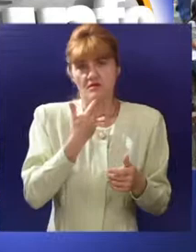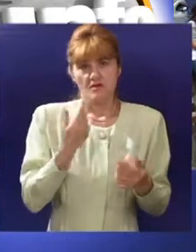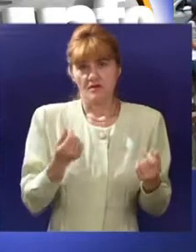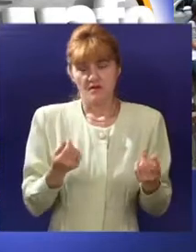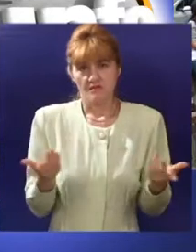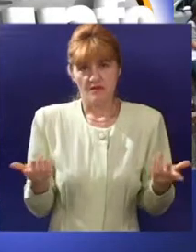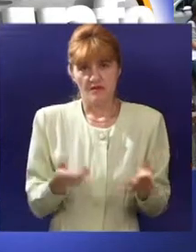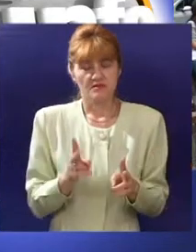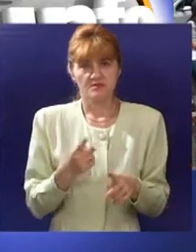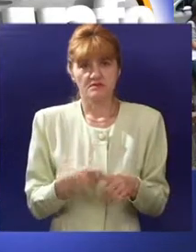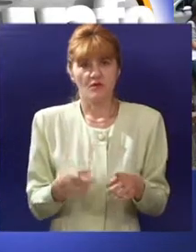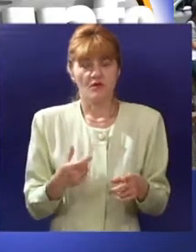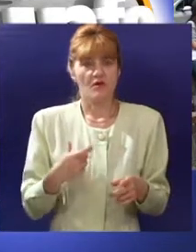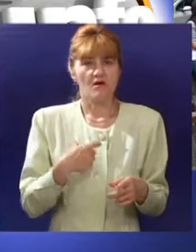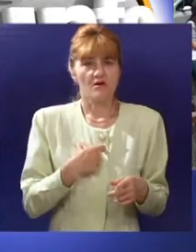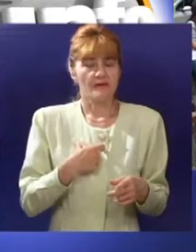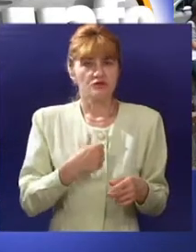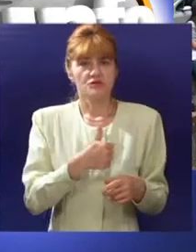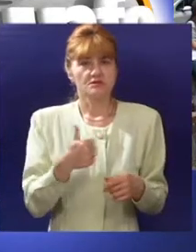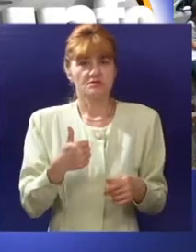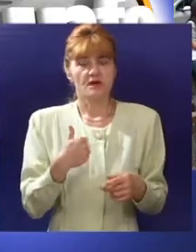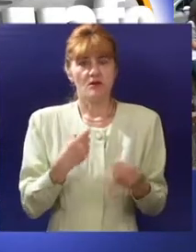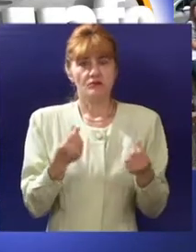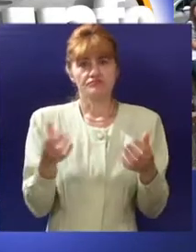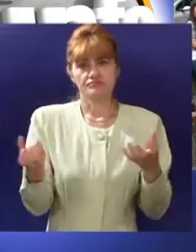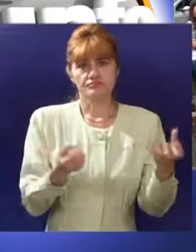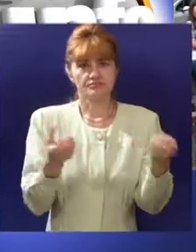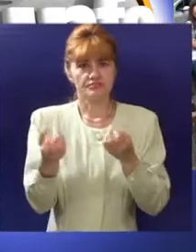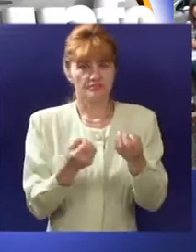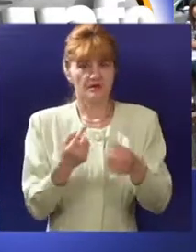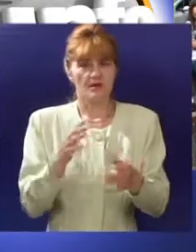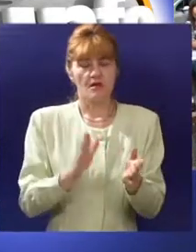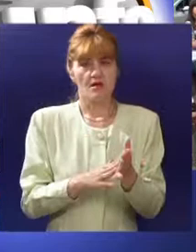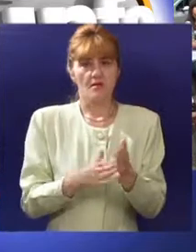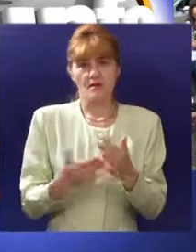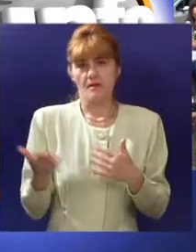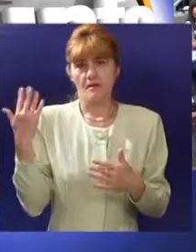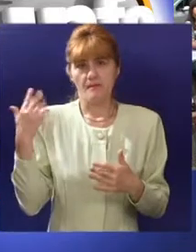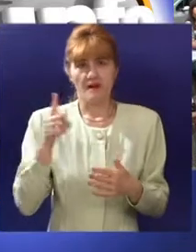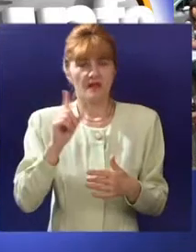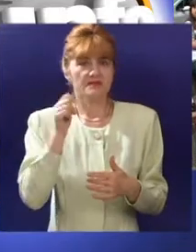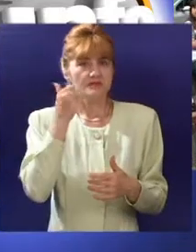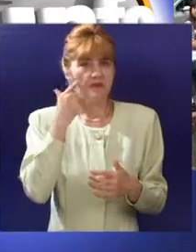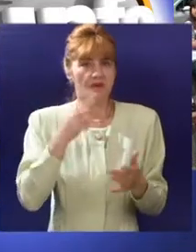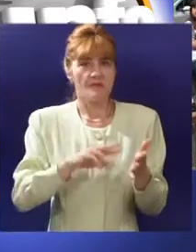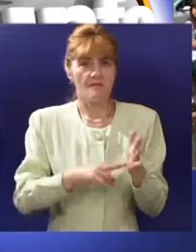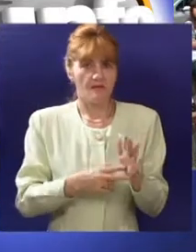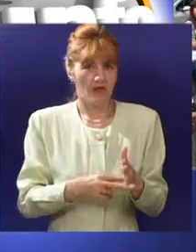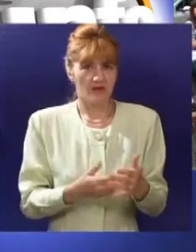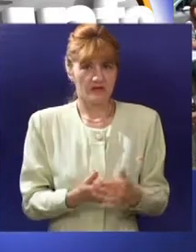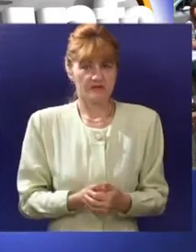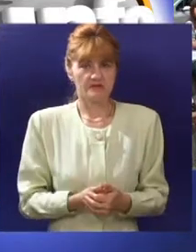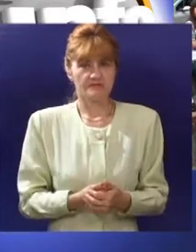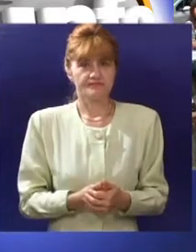zajedno da to nećemo platiti u petak, jer ne možemo i tako da stvorimo sredstvo, pogotovo zato što pre neki dana nismo uopšte planirali